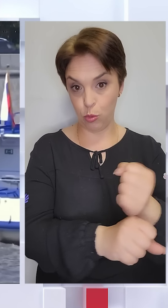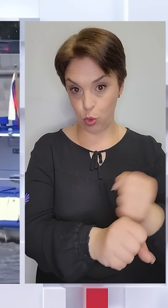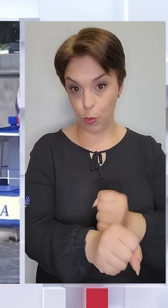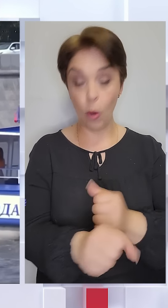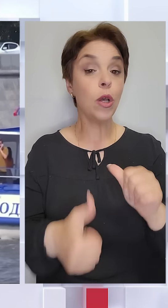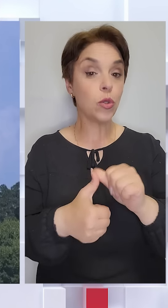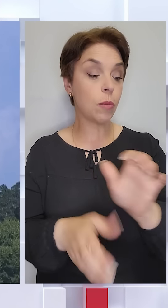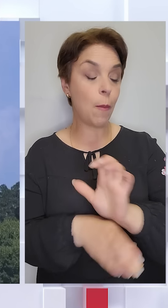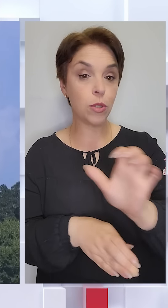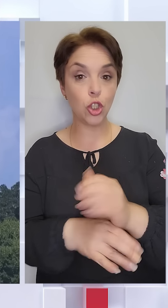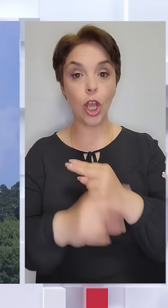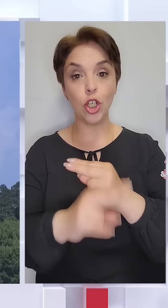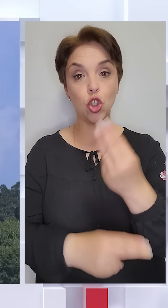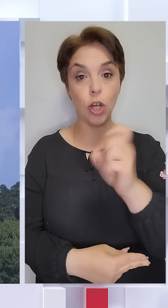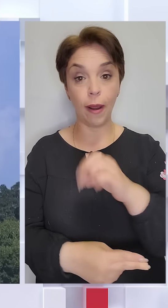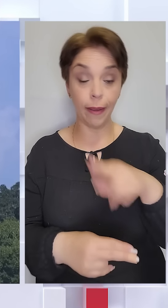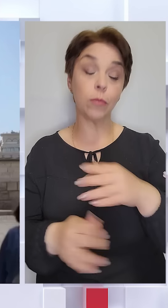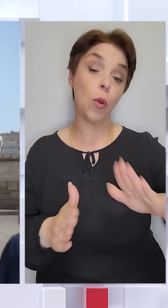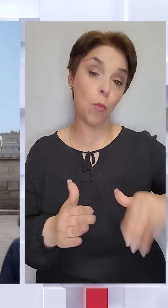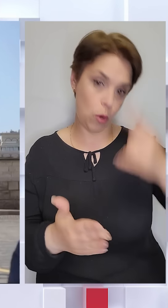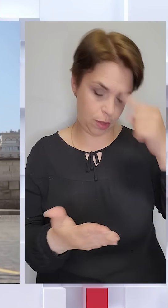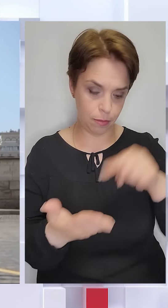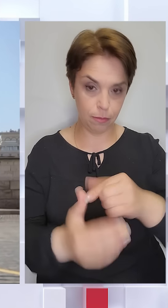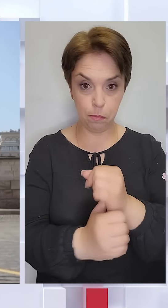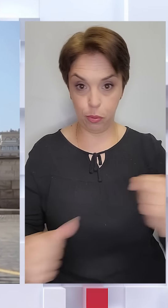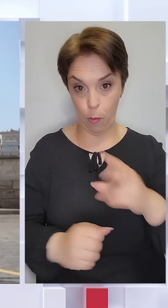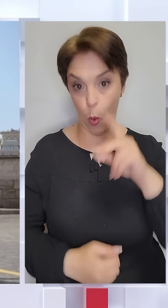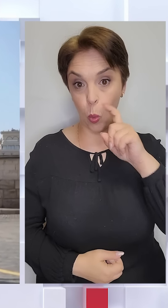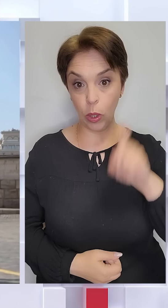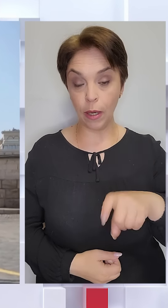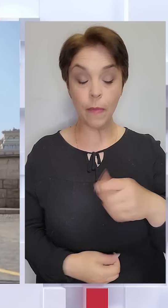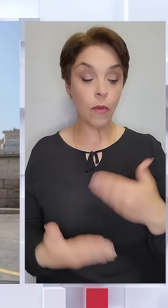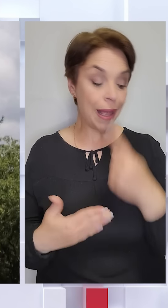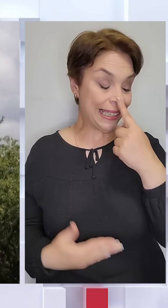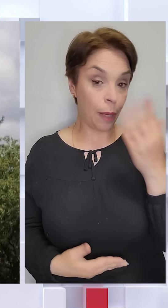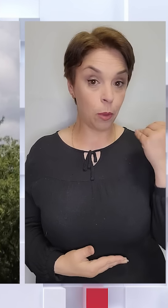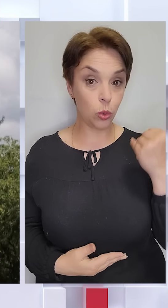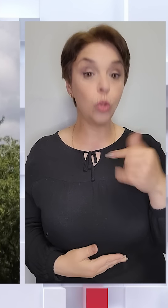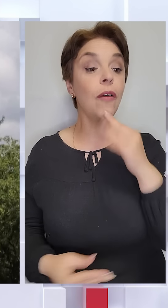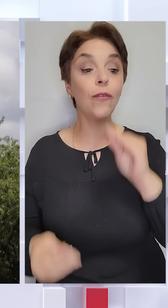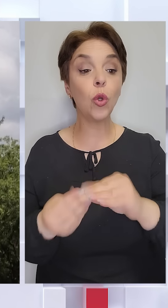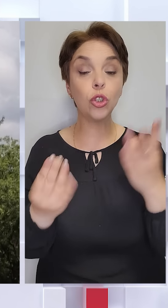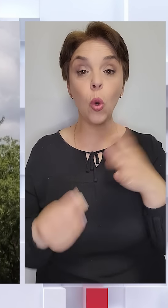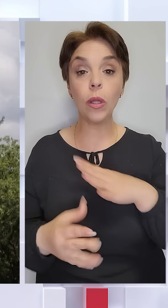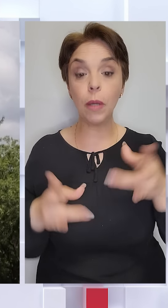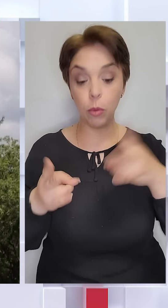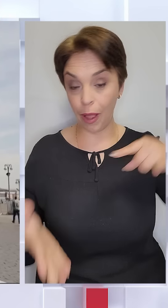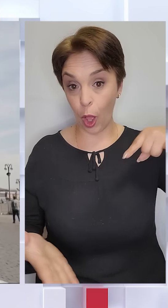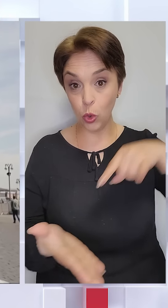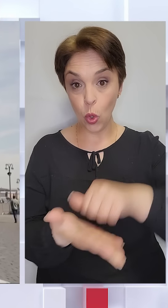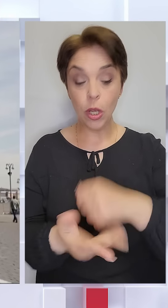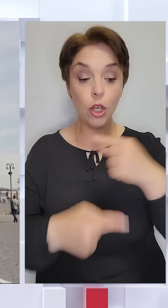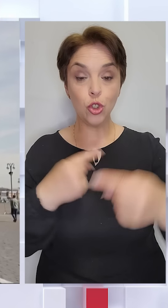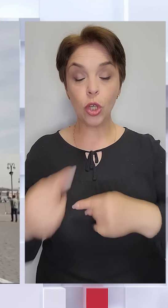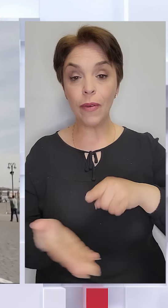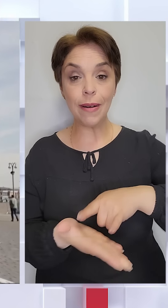Зокрема, постачає шахеди, якими потім цілять по Україні. Буквально напередодні, у той же день, коли сталася трошча, черговий